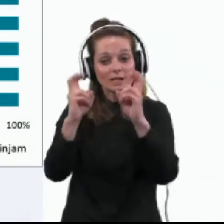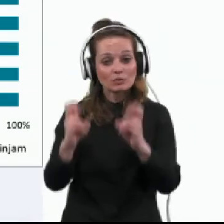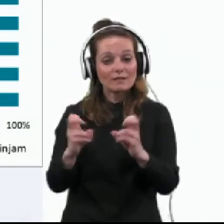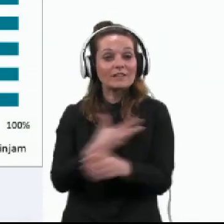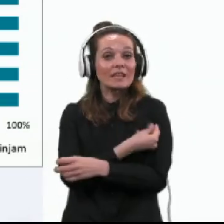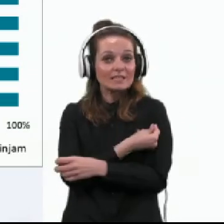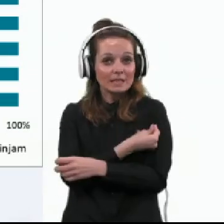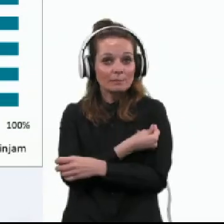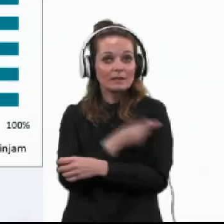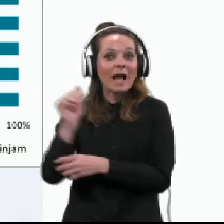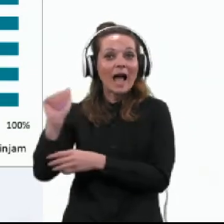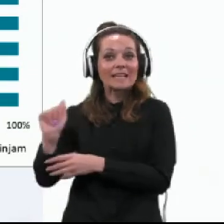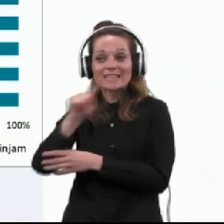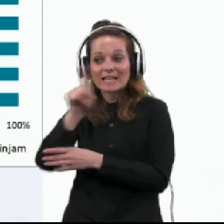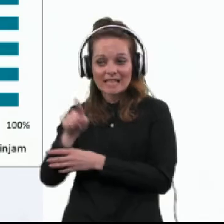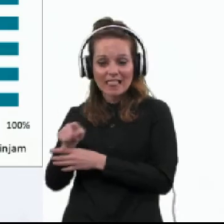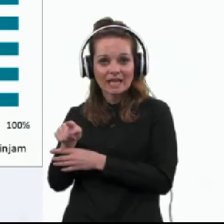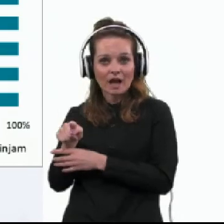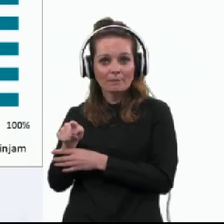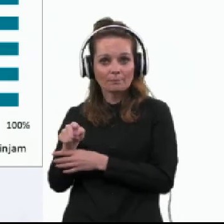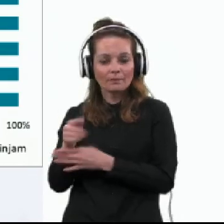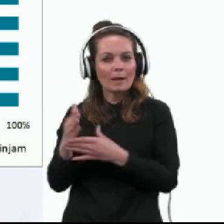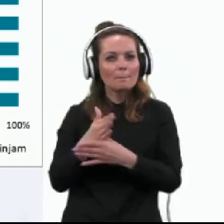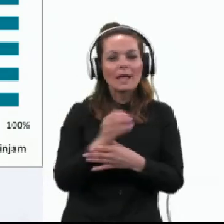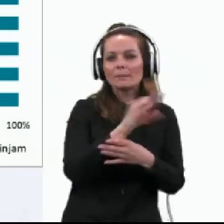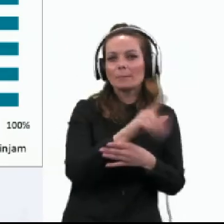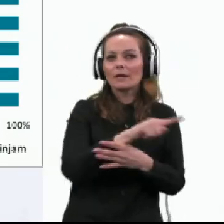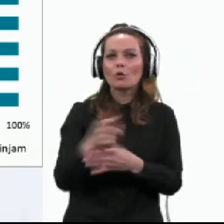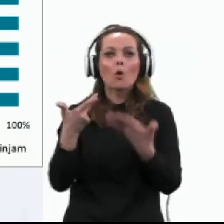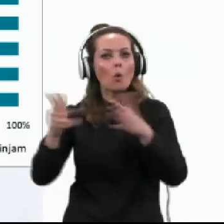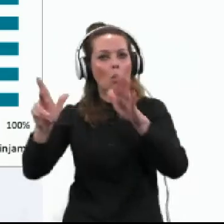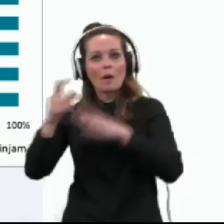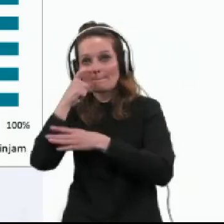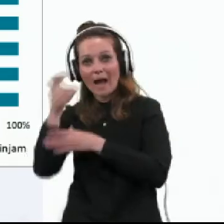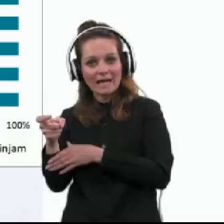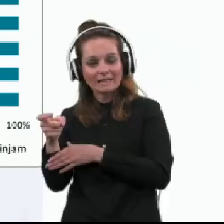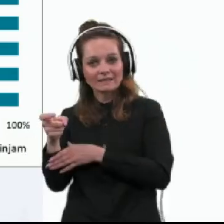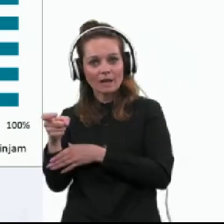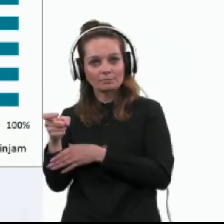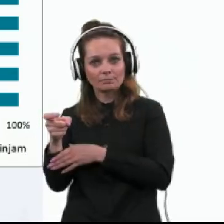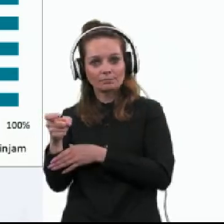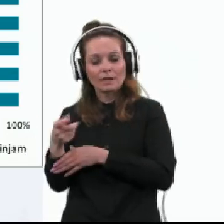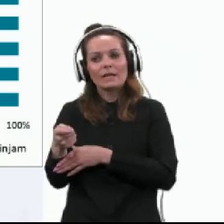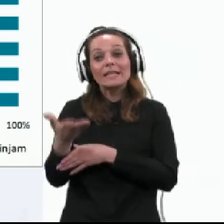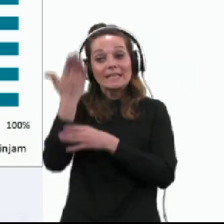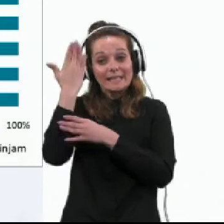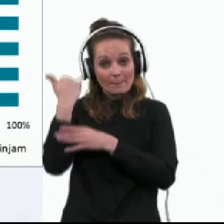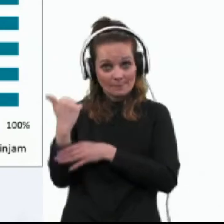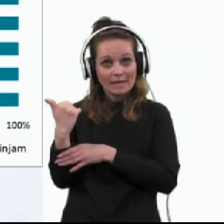cepljenja s cepivom AstraZeneca med 15. in 18. marcem, ko je